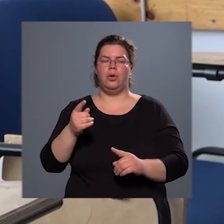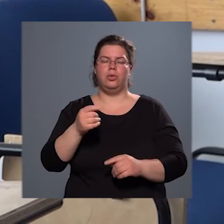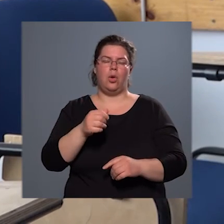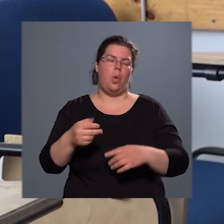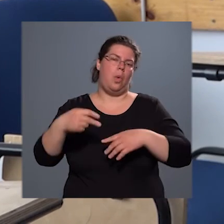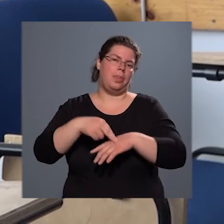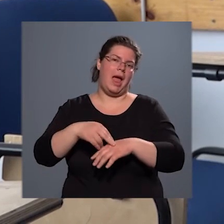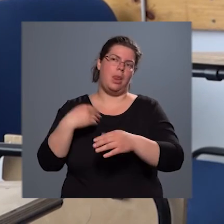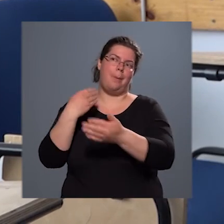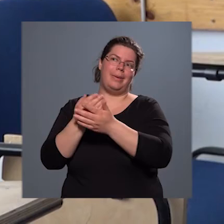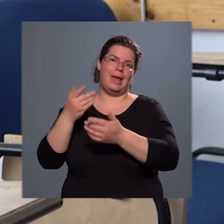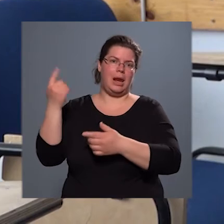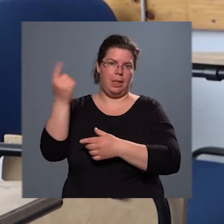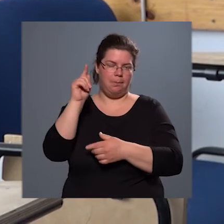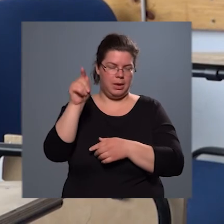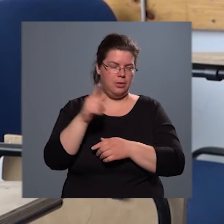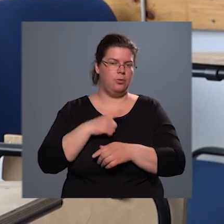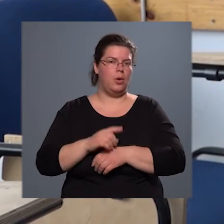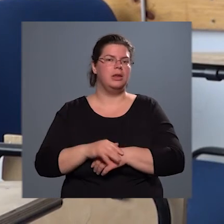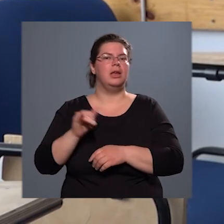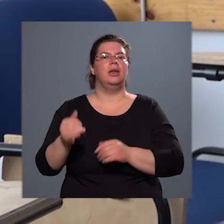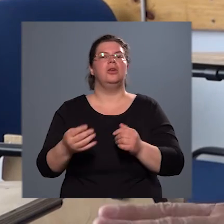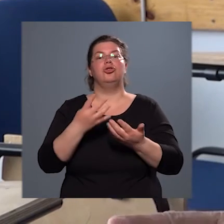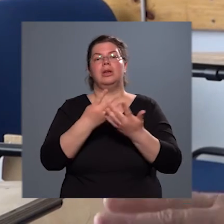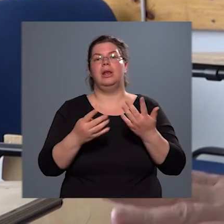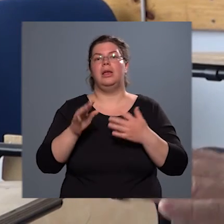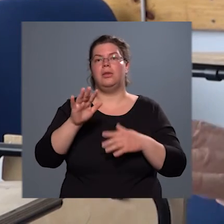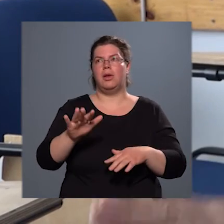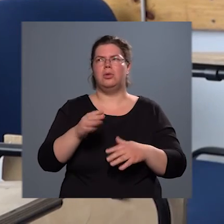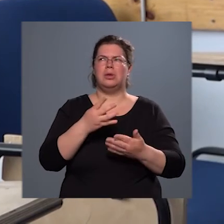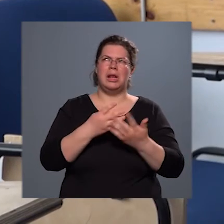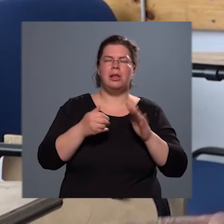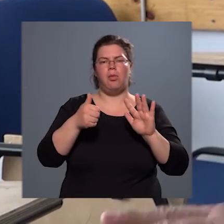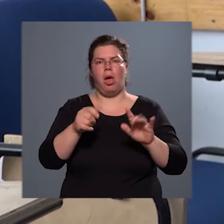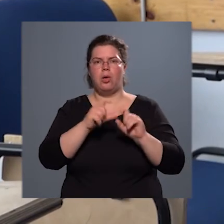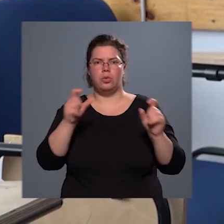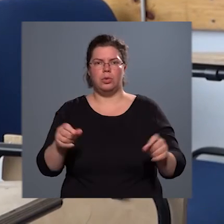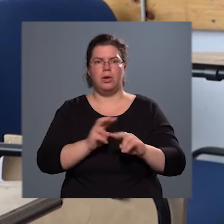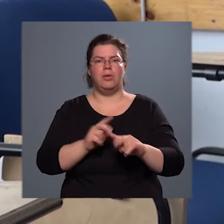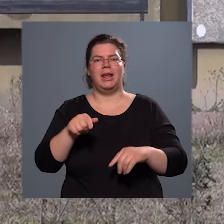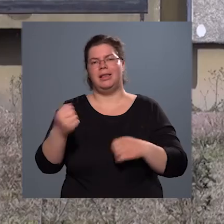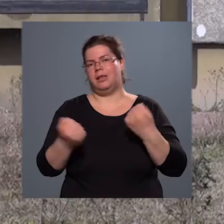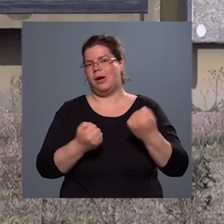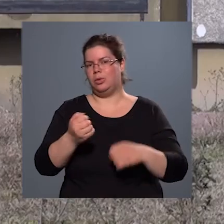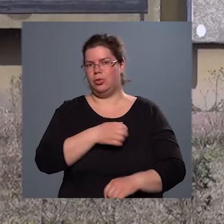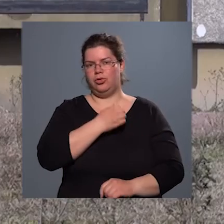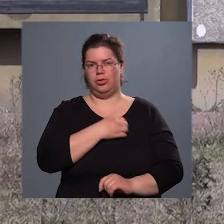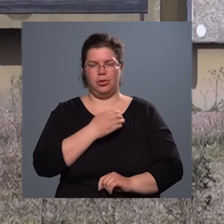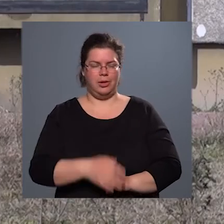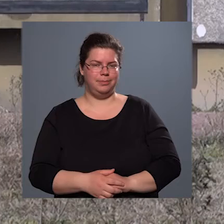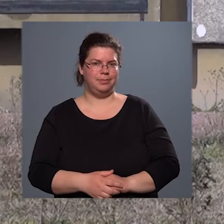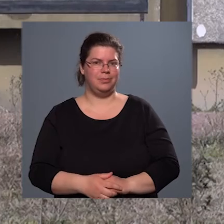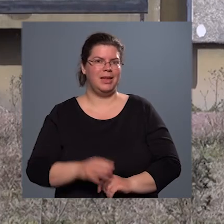és 95-6 óta van ez az autósiskola. Az iskola egy